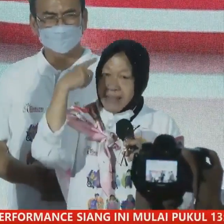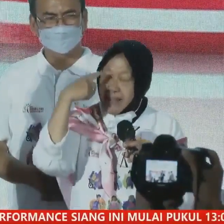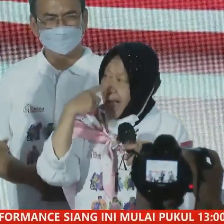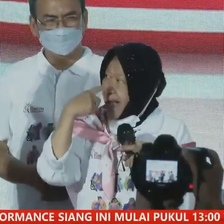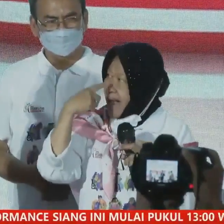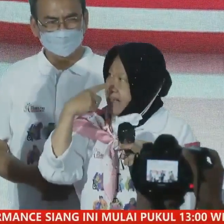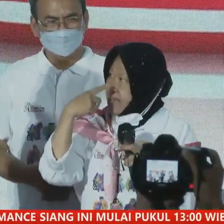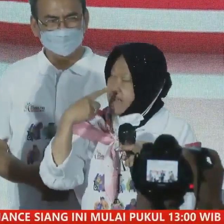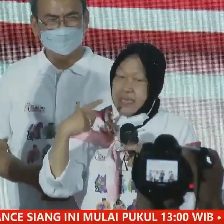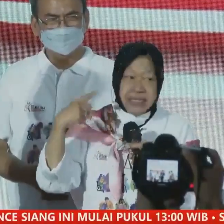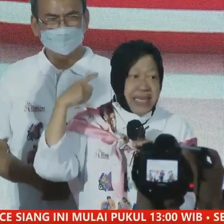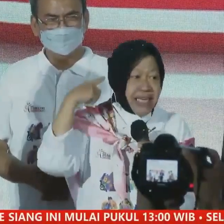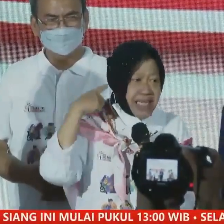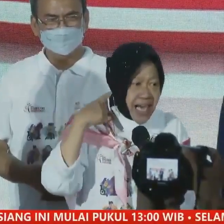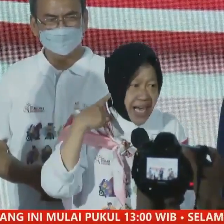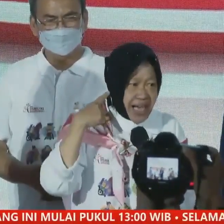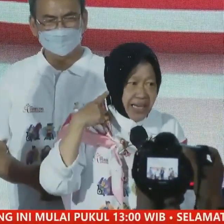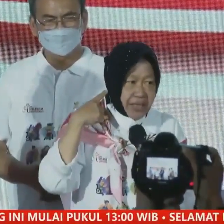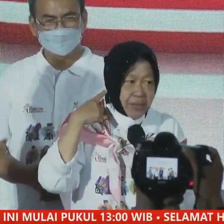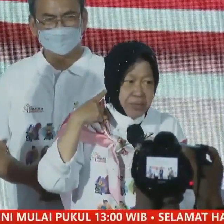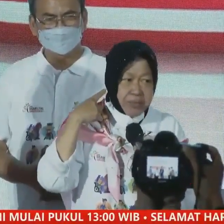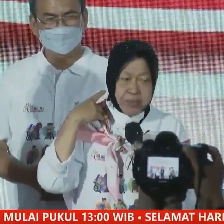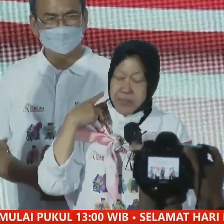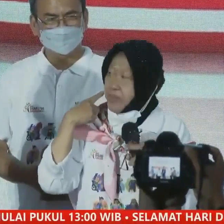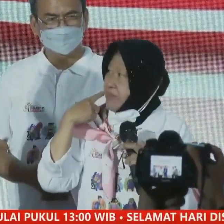mulut, mata, telinga.